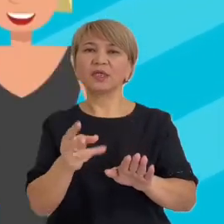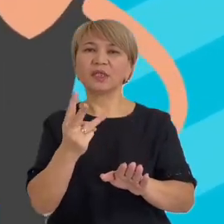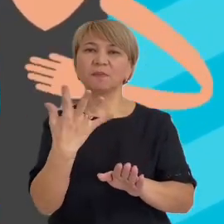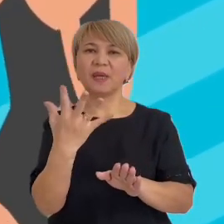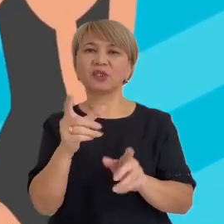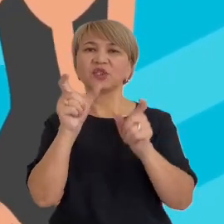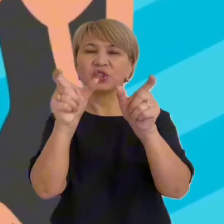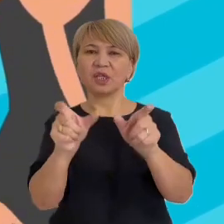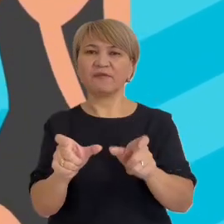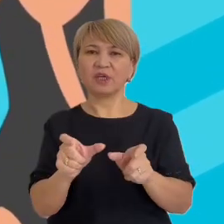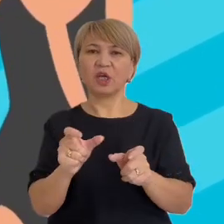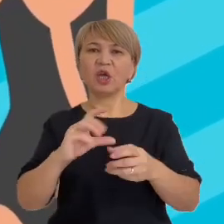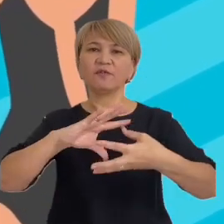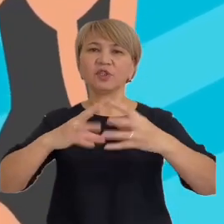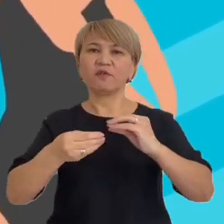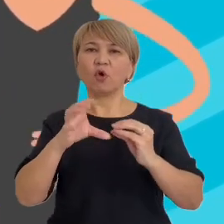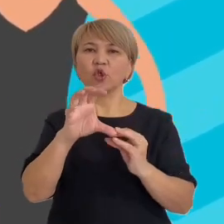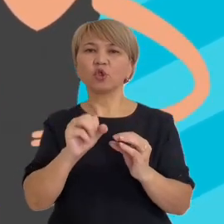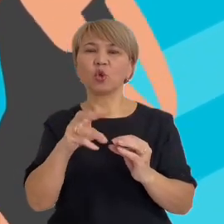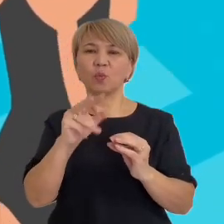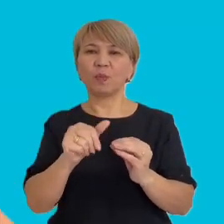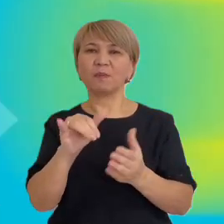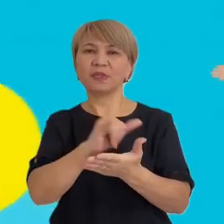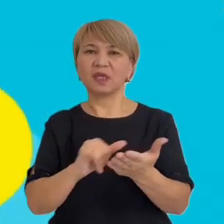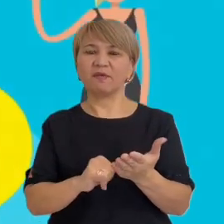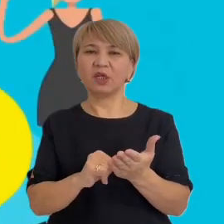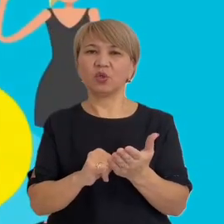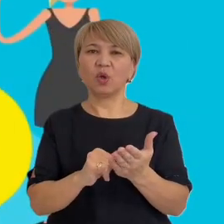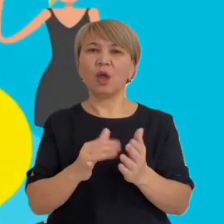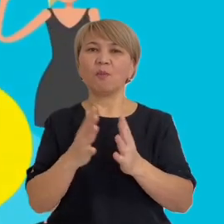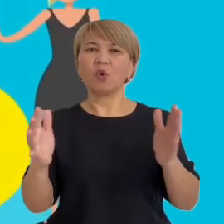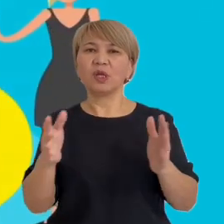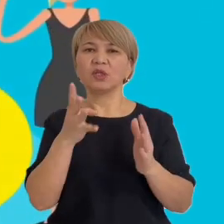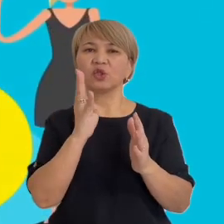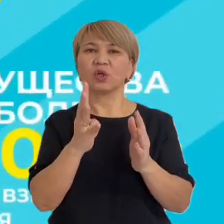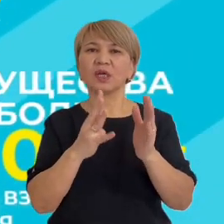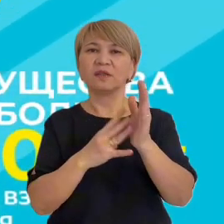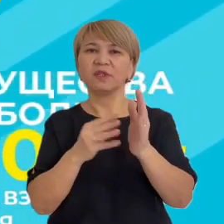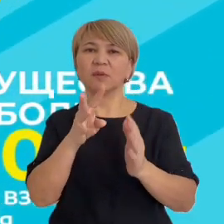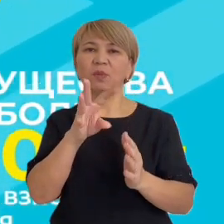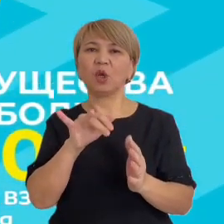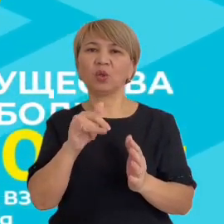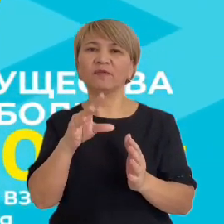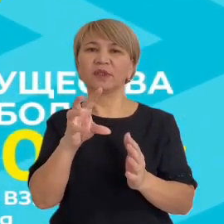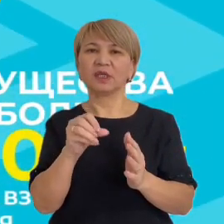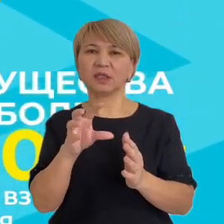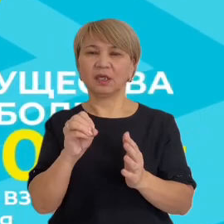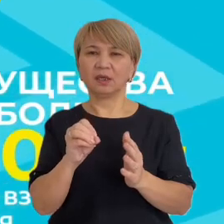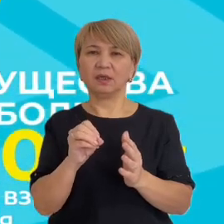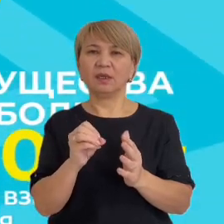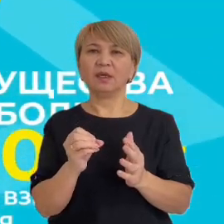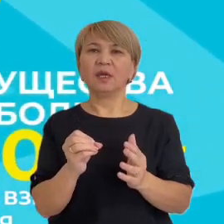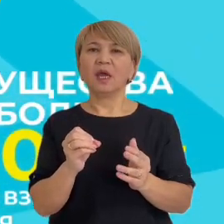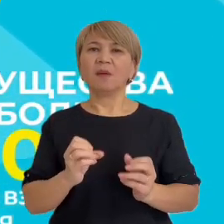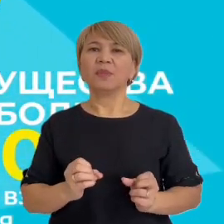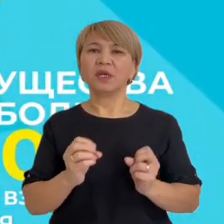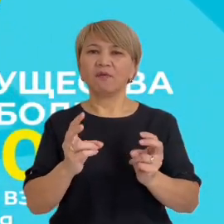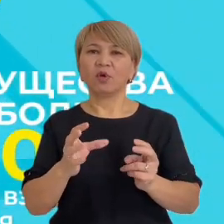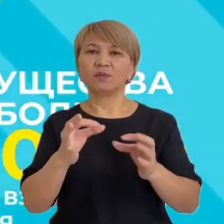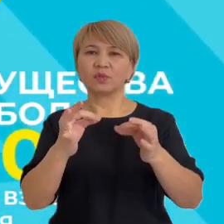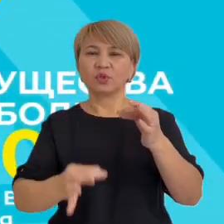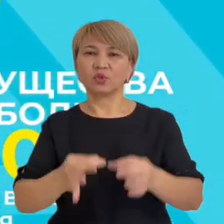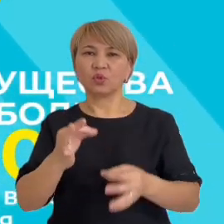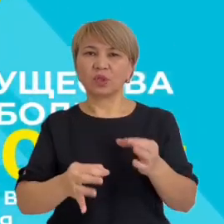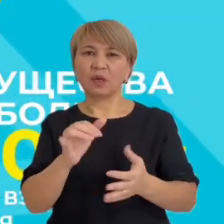лиц, где сумма ущерба по данным заявлениям составляет более 49 миллионов в тенге. Приговором суда руководители